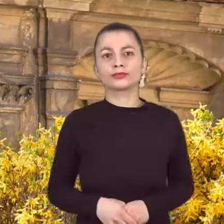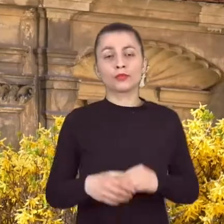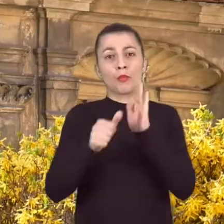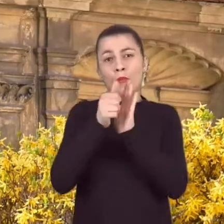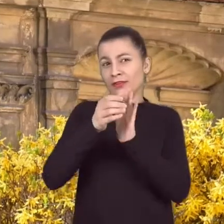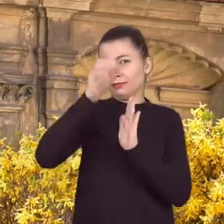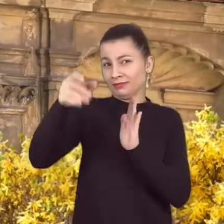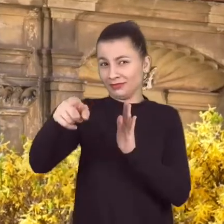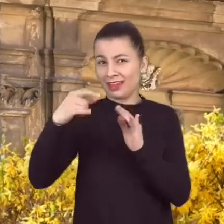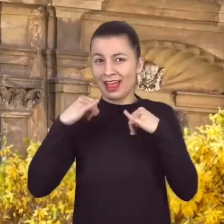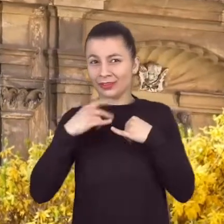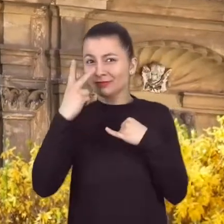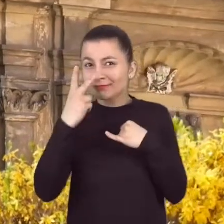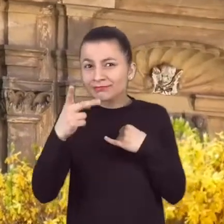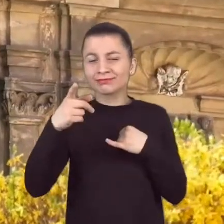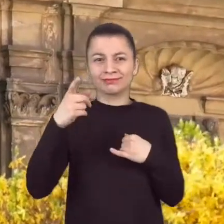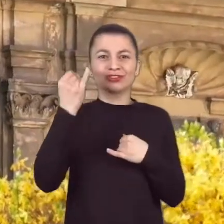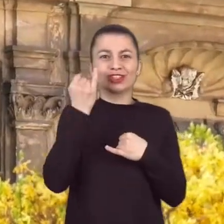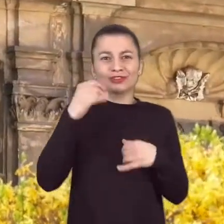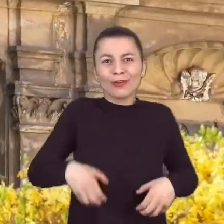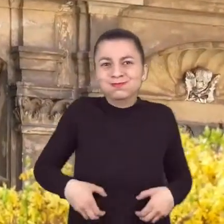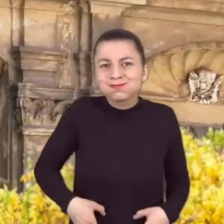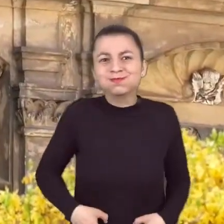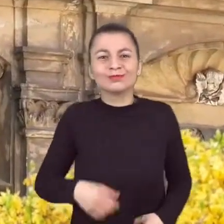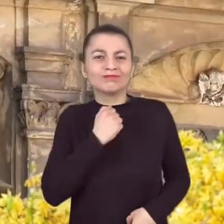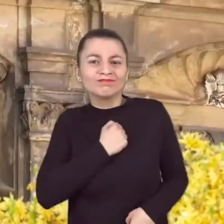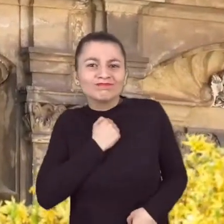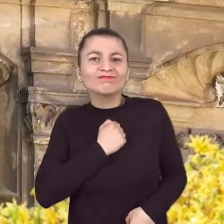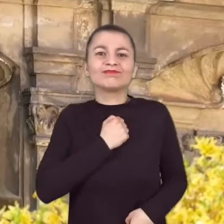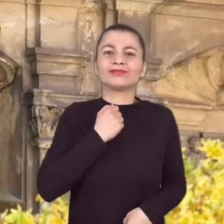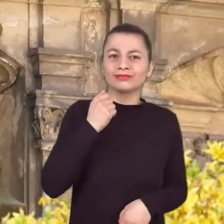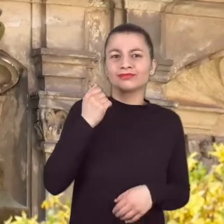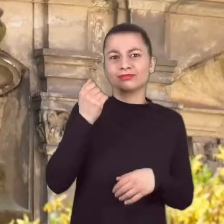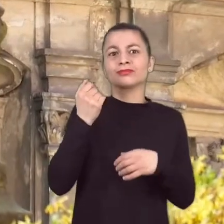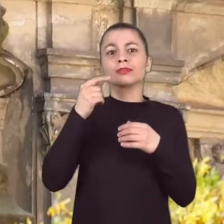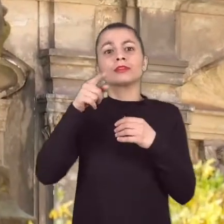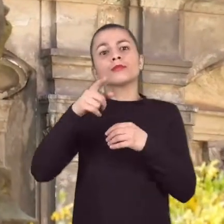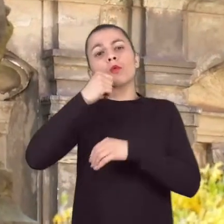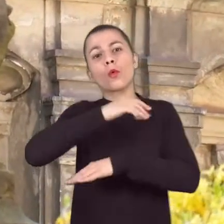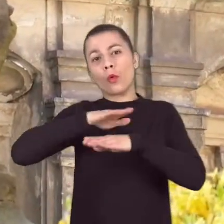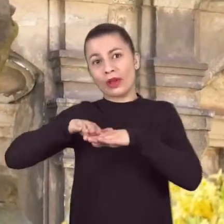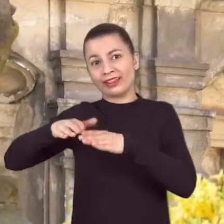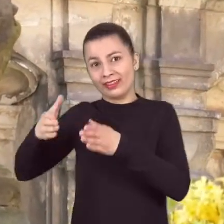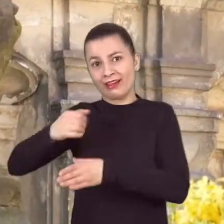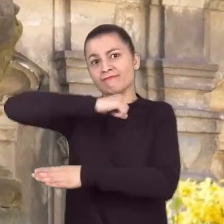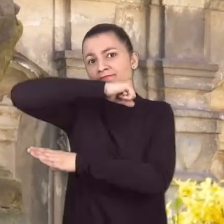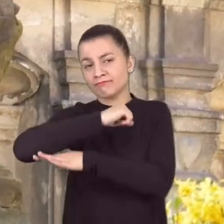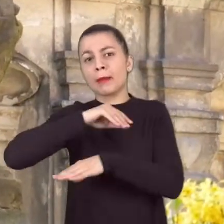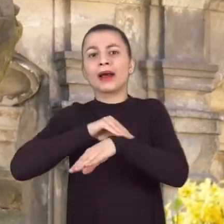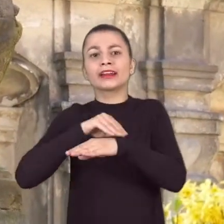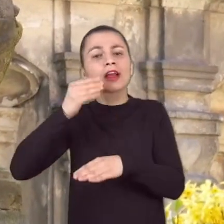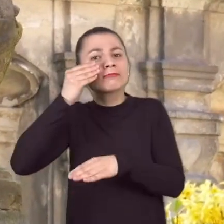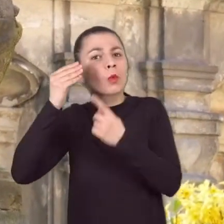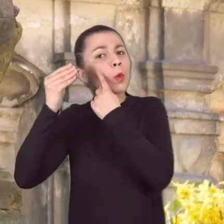W drugim pomniku anioł, pyzate, zasmucone dziecko, wspiera się na stojącej urnie, a